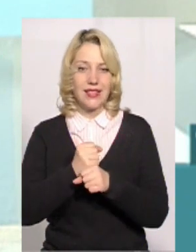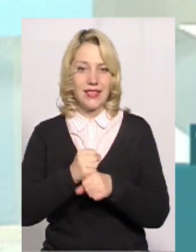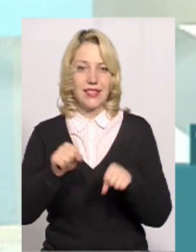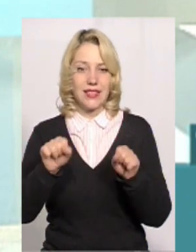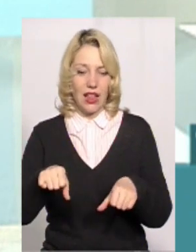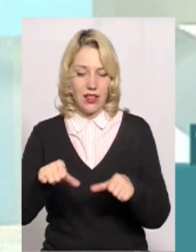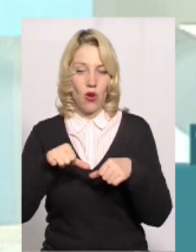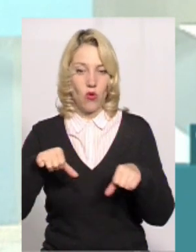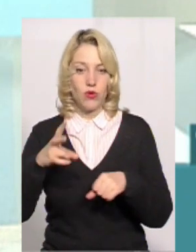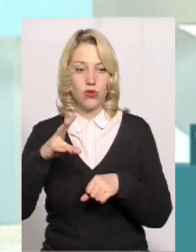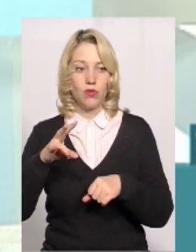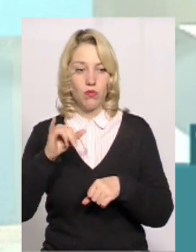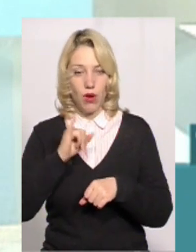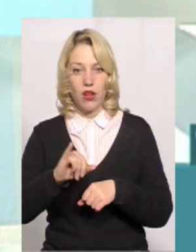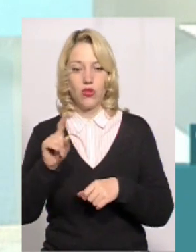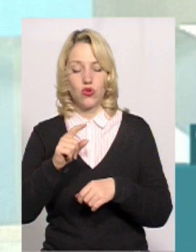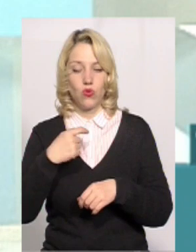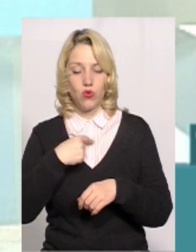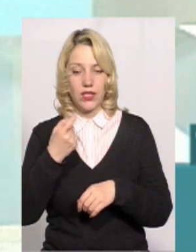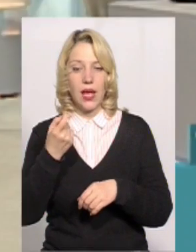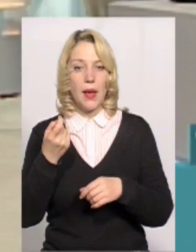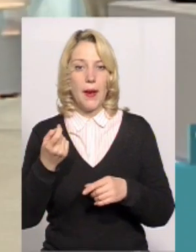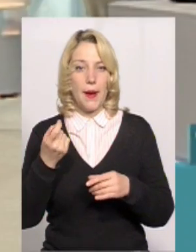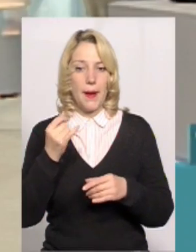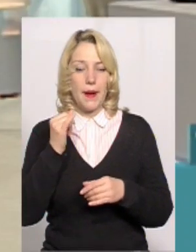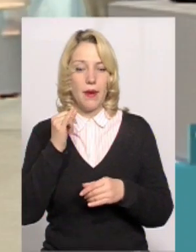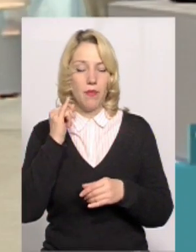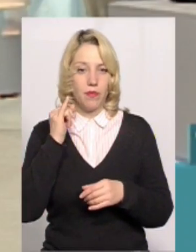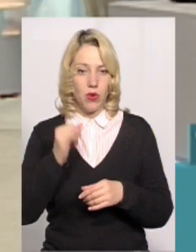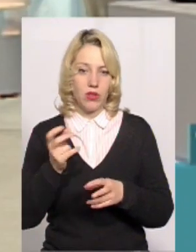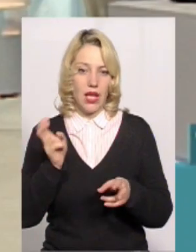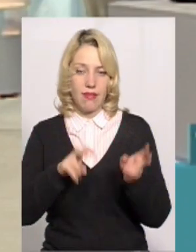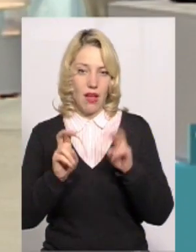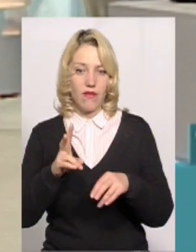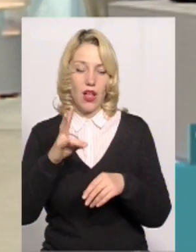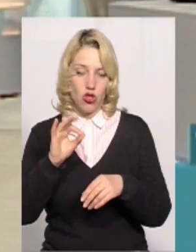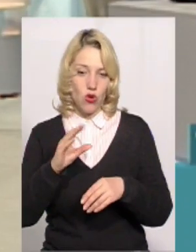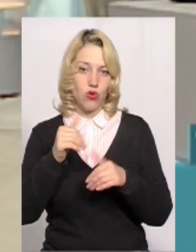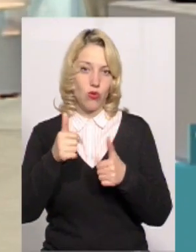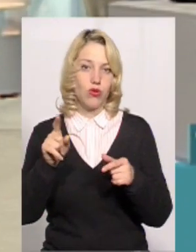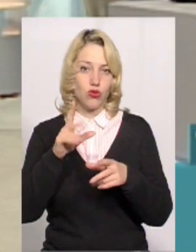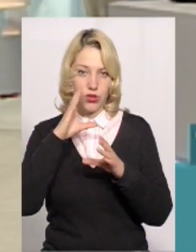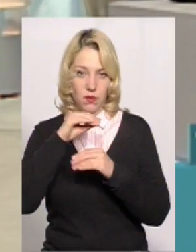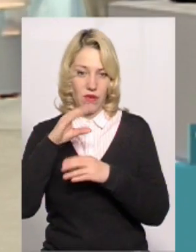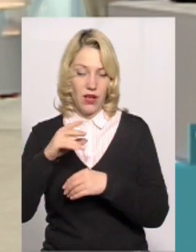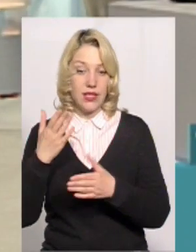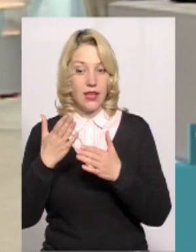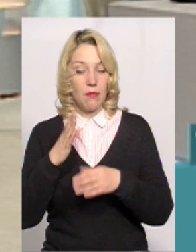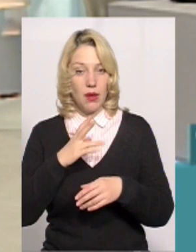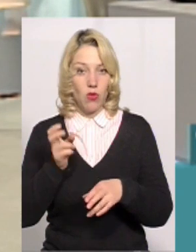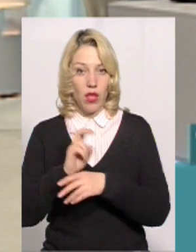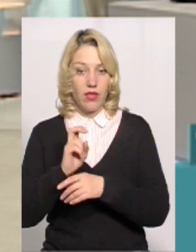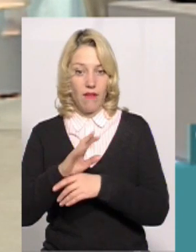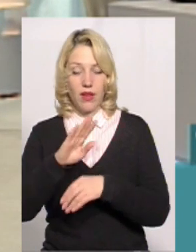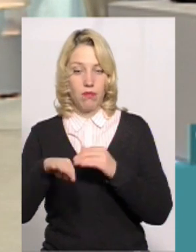Ну, погано, що в нас низька явка, але в такому випадку дільниці справляються. Якби явка була під 100,